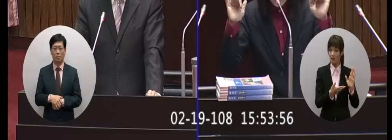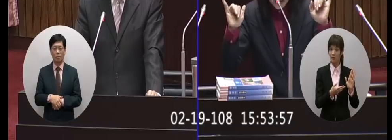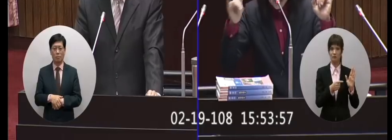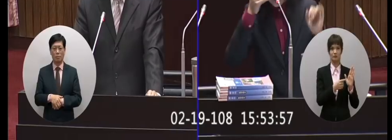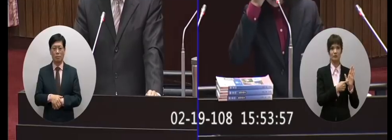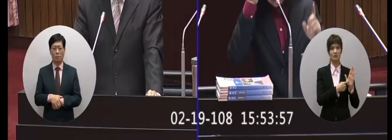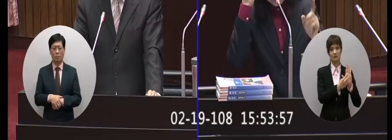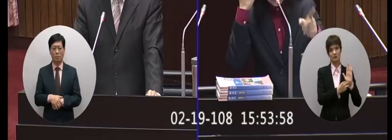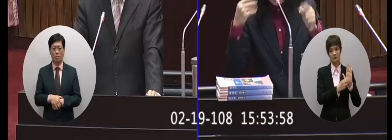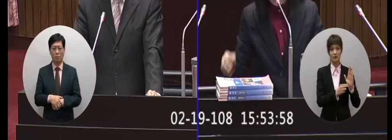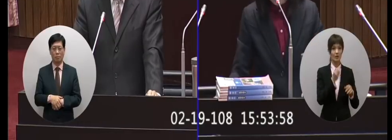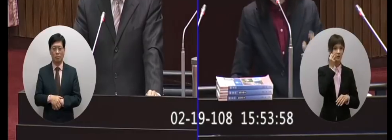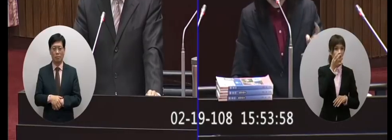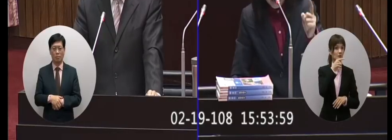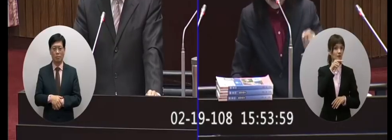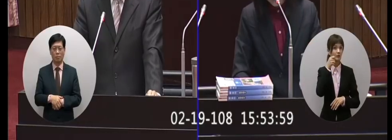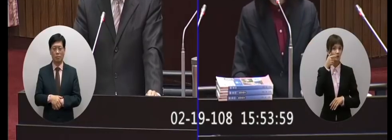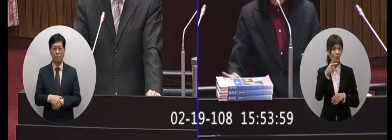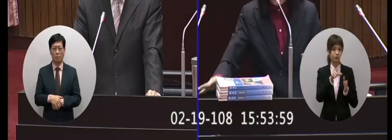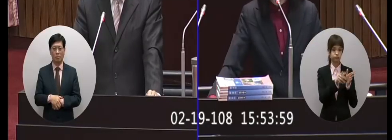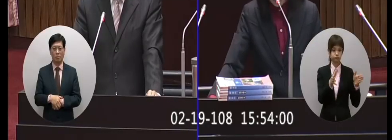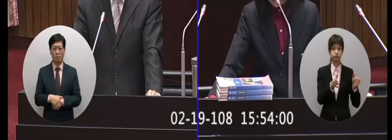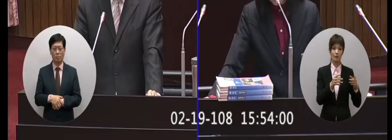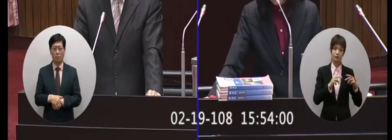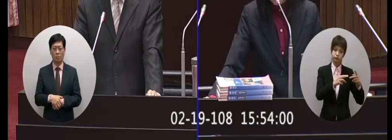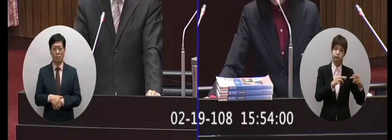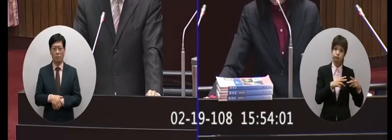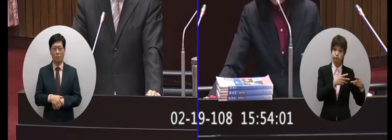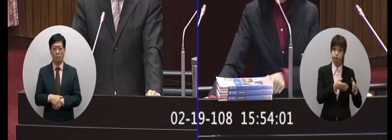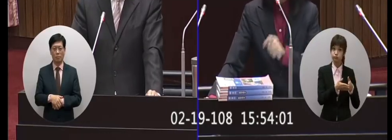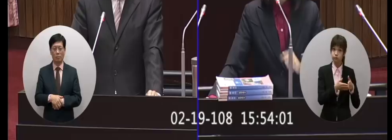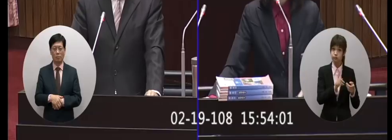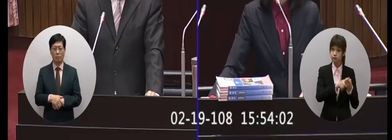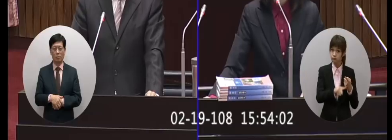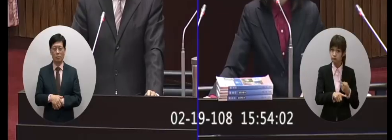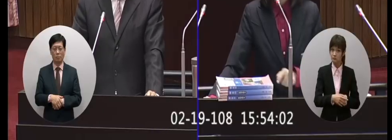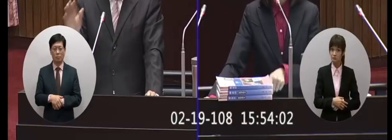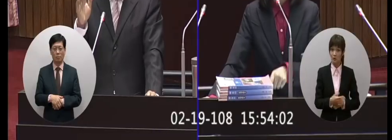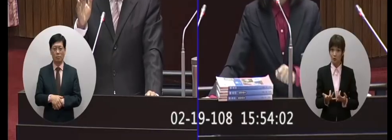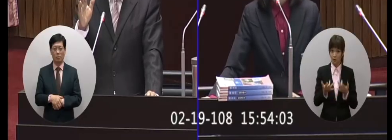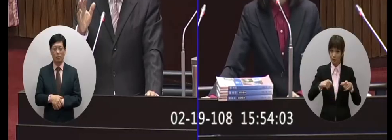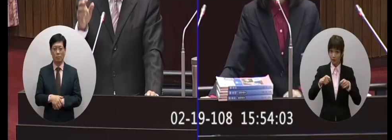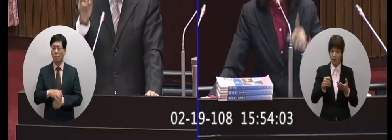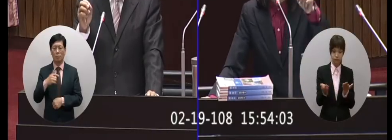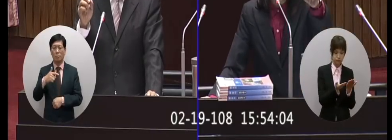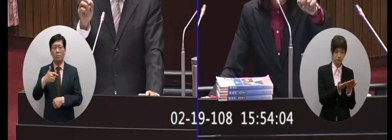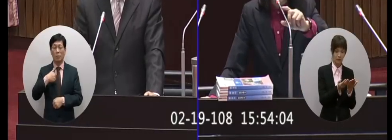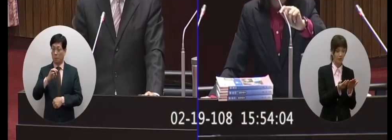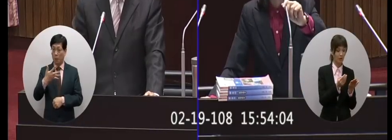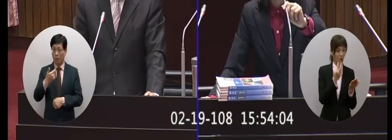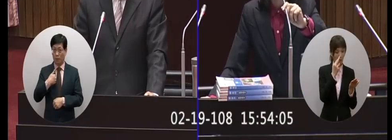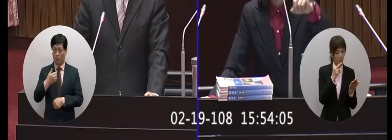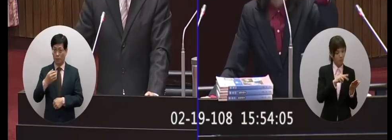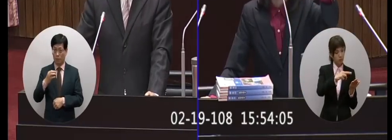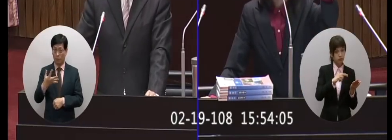四到六個月來調整修正教科書出稿啊這國教院的意見嘛國教院